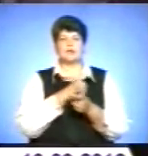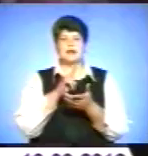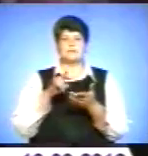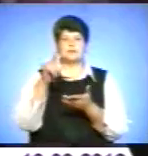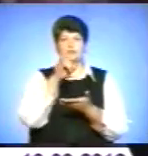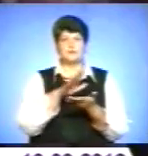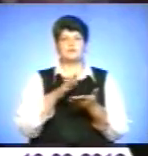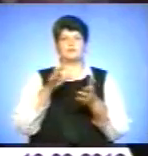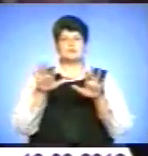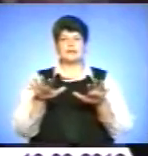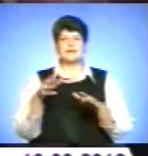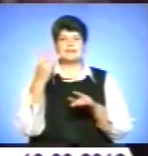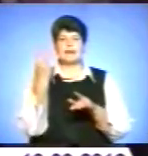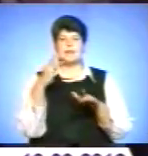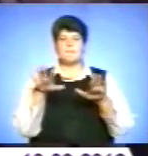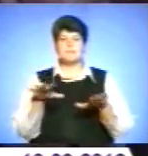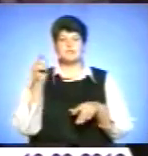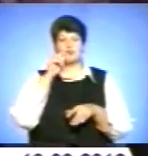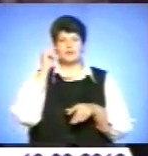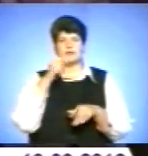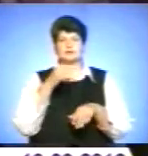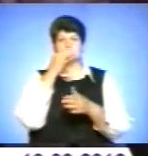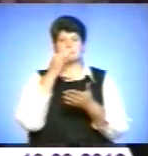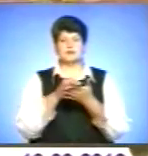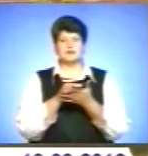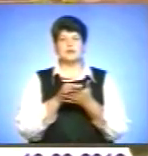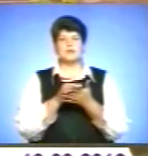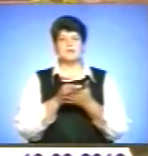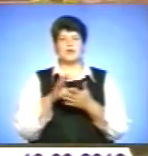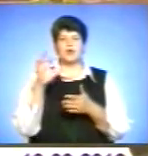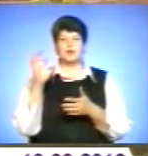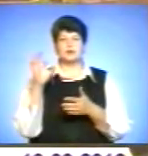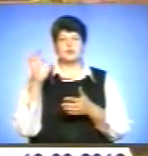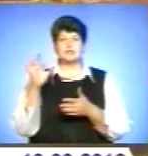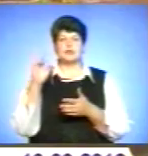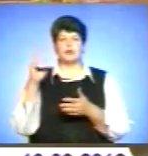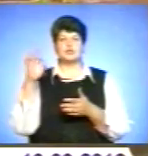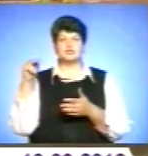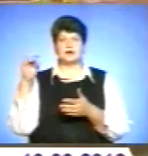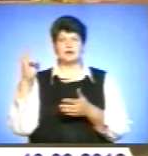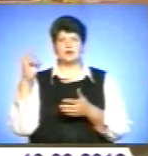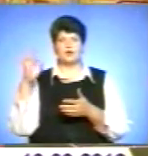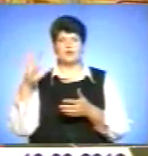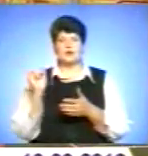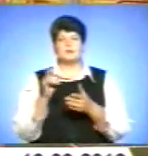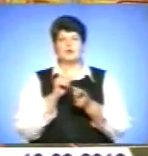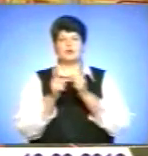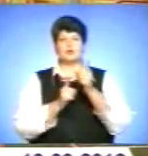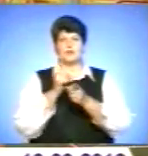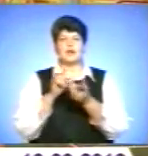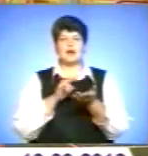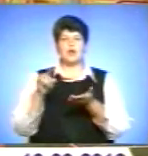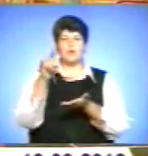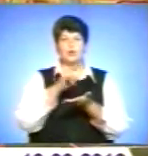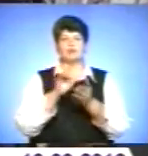він посідає третє місце в Україні. Як повідомив главі держави, директор Олексій Кочанов, перша черга реконструйованого аеропорту буде здана в